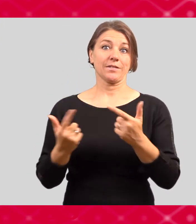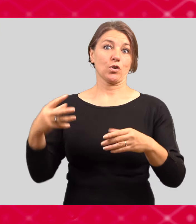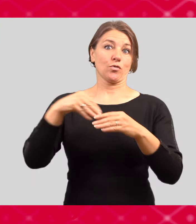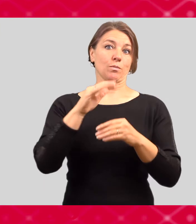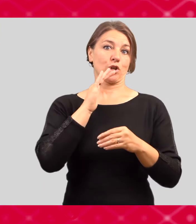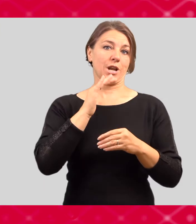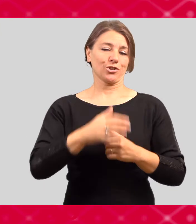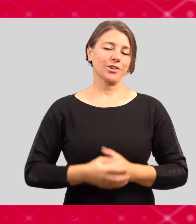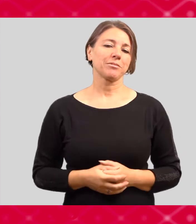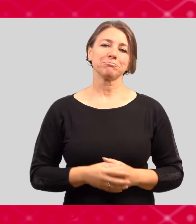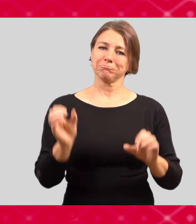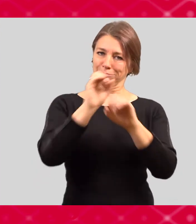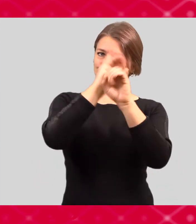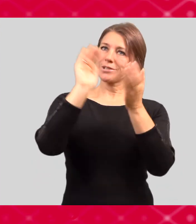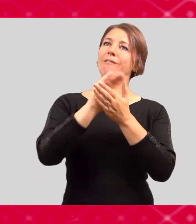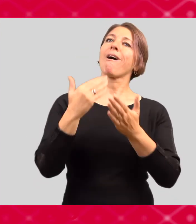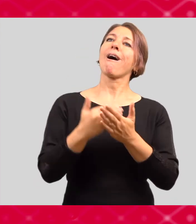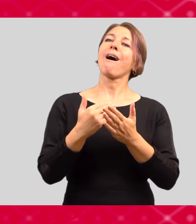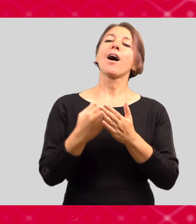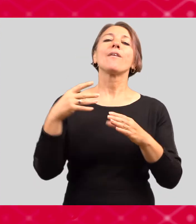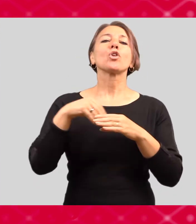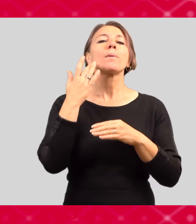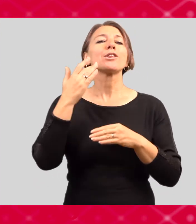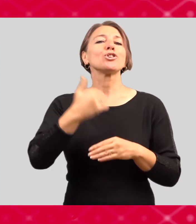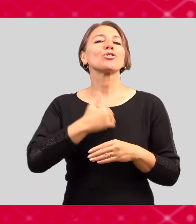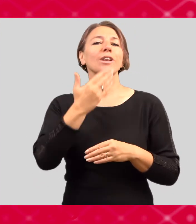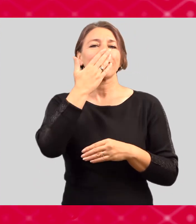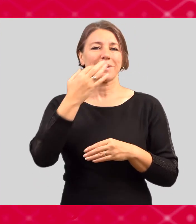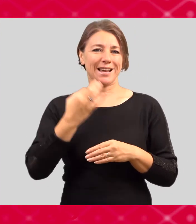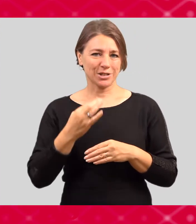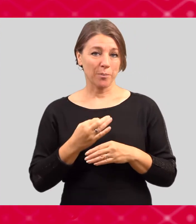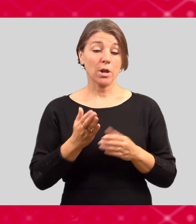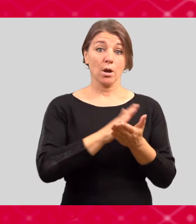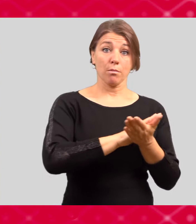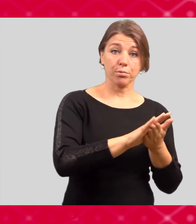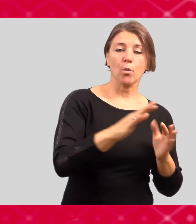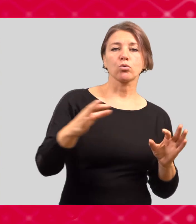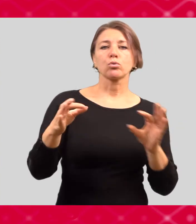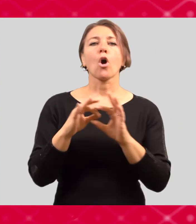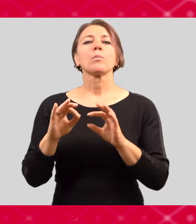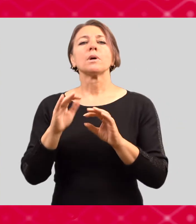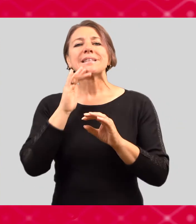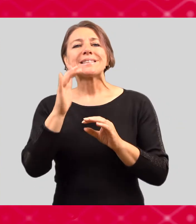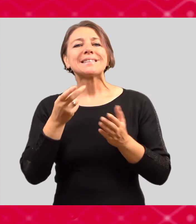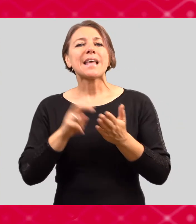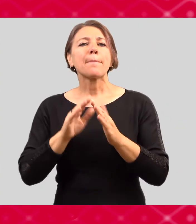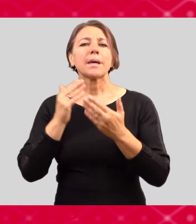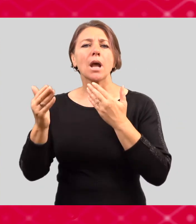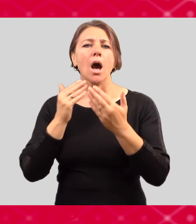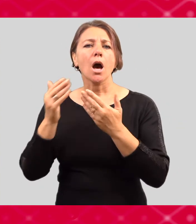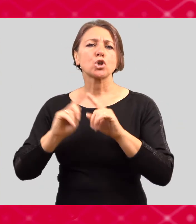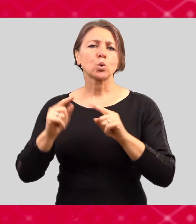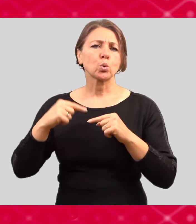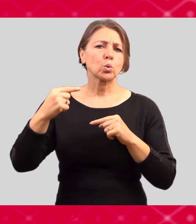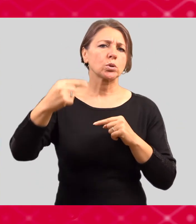Takže tolik jenom tak pro představu. Na letní školu pak navazují semináře, semináře jsou